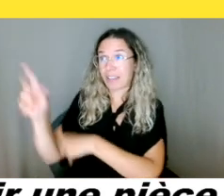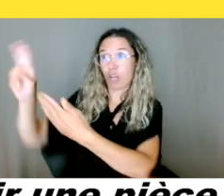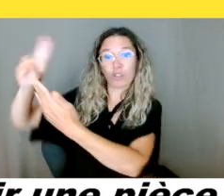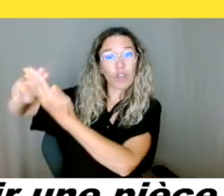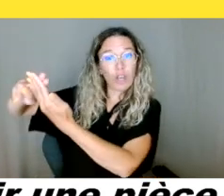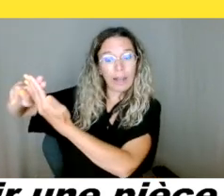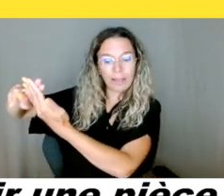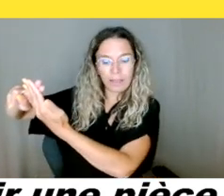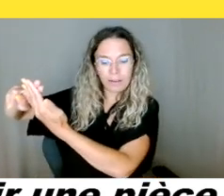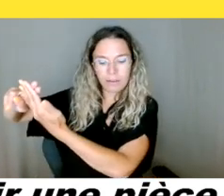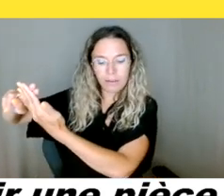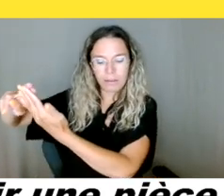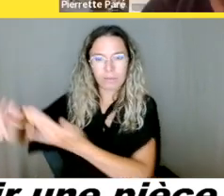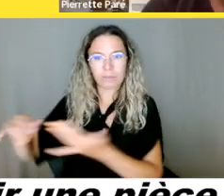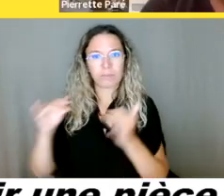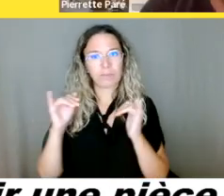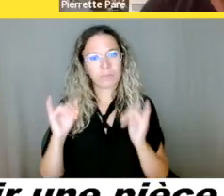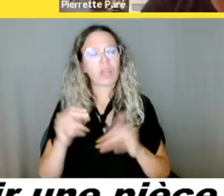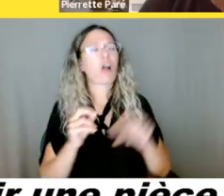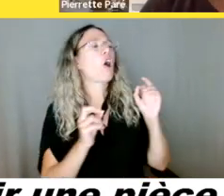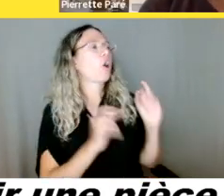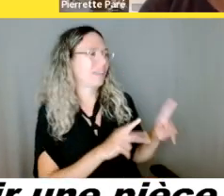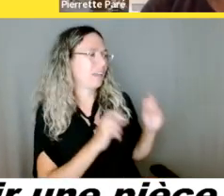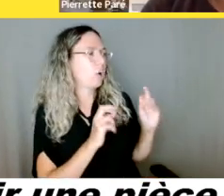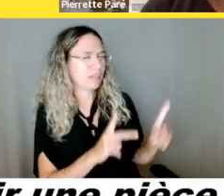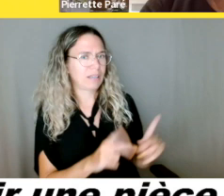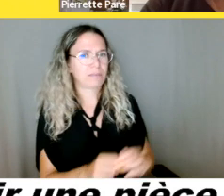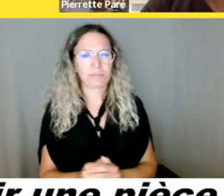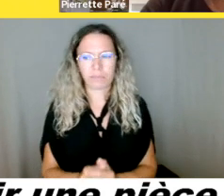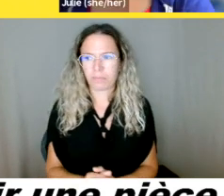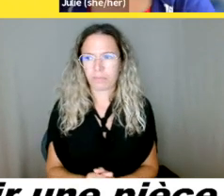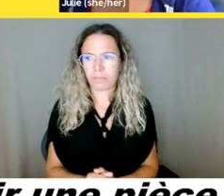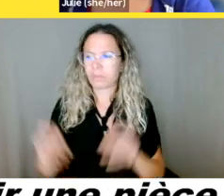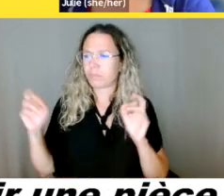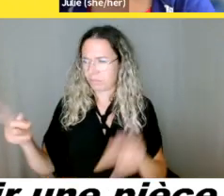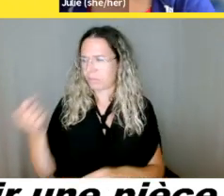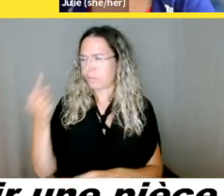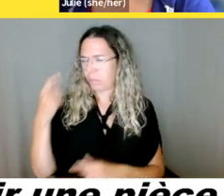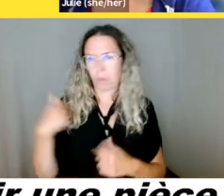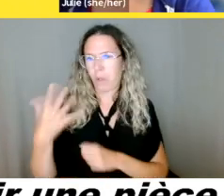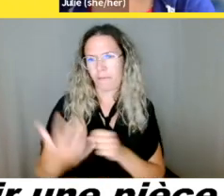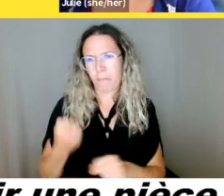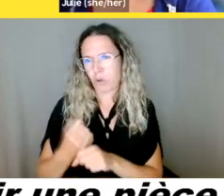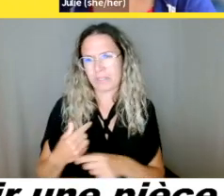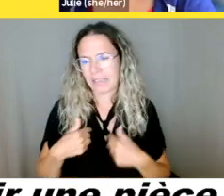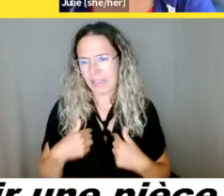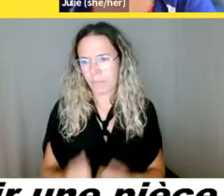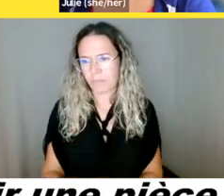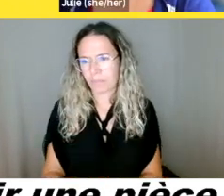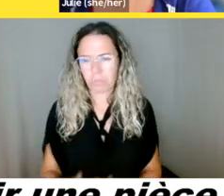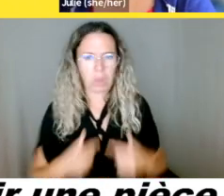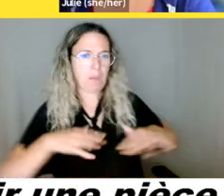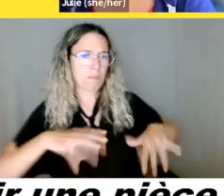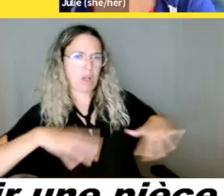parce que moi, ne pas 5 ans. Ah, mais non plus. OK, mais quand vous l'avez reçu la première fois, votre vignette,